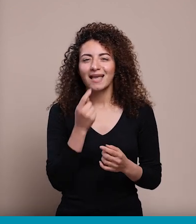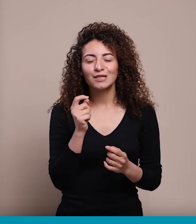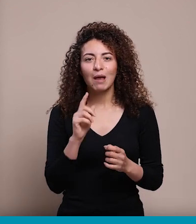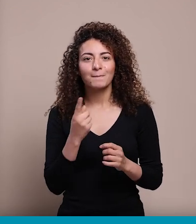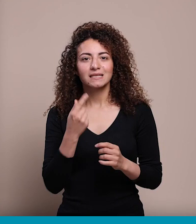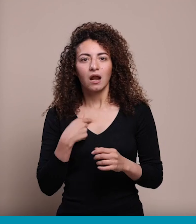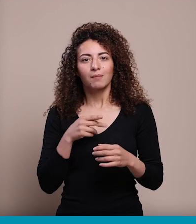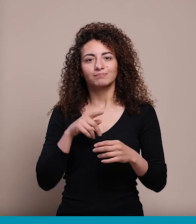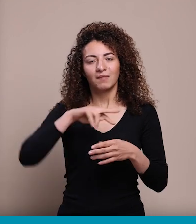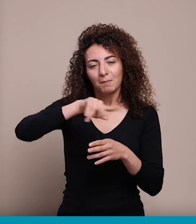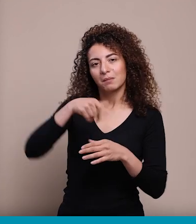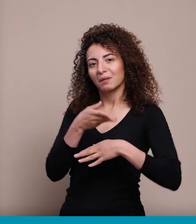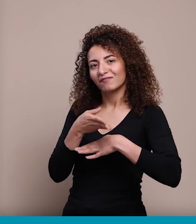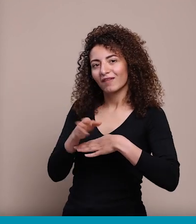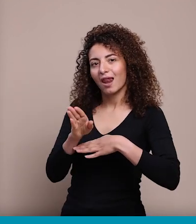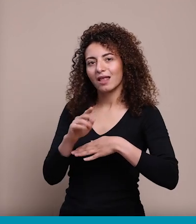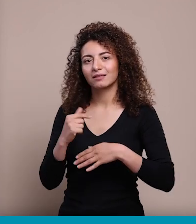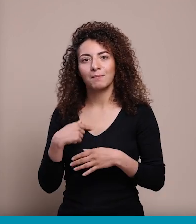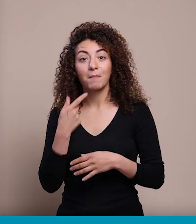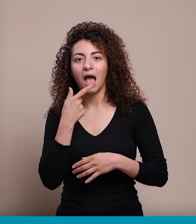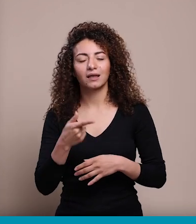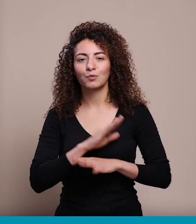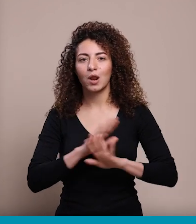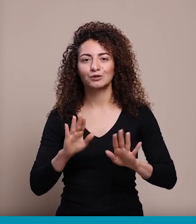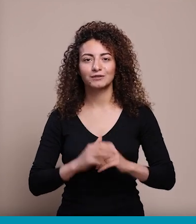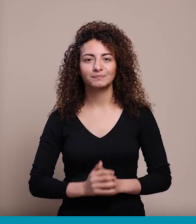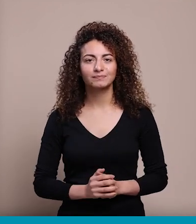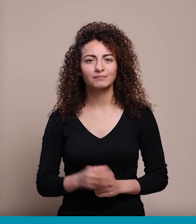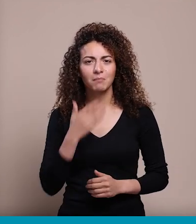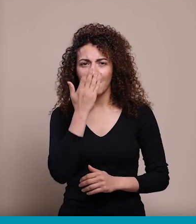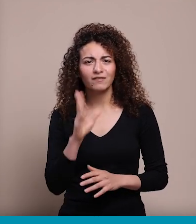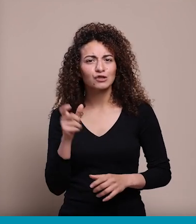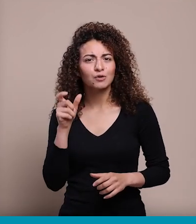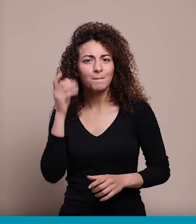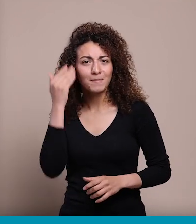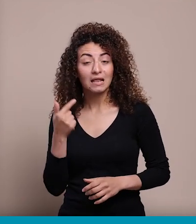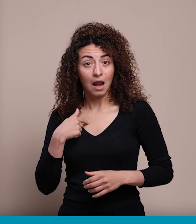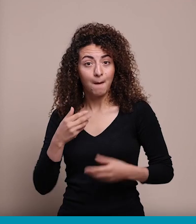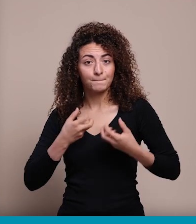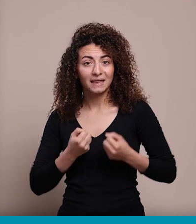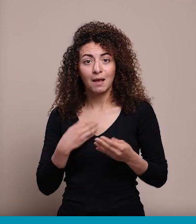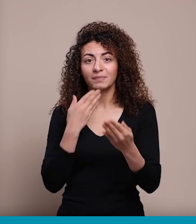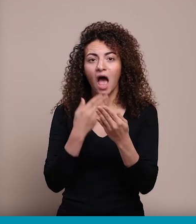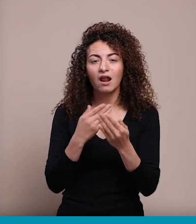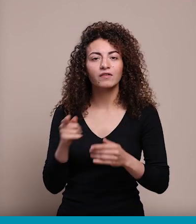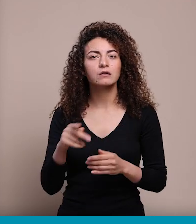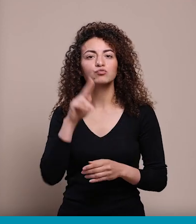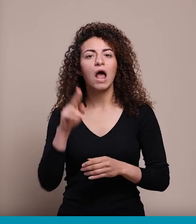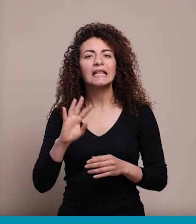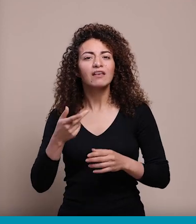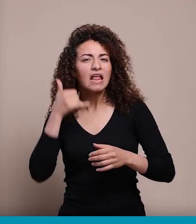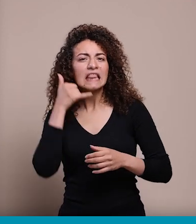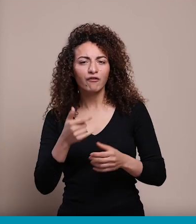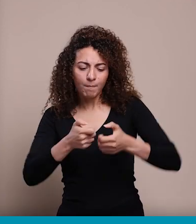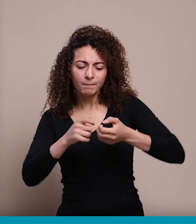فانحرشت شوائي بس دليت نتالع عادة يعني ما علقتها الموضوع ما بعرف ليه البدت تحديدا بس بدي أتعرف عليها وبس بدي تسألني